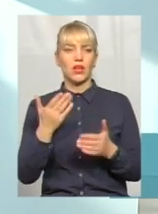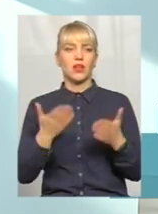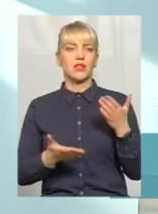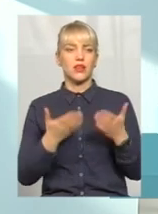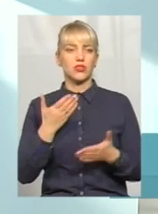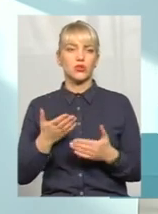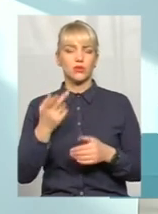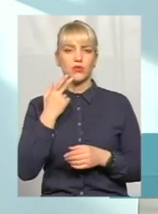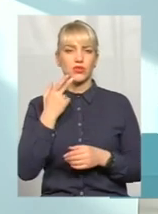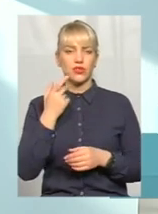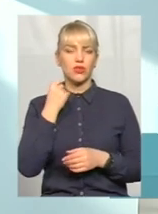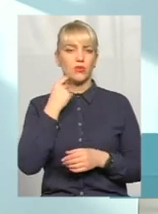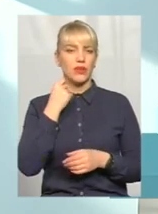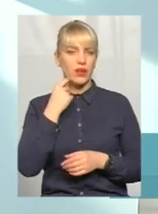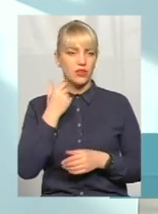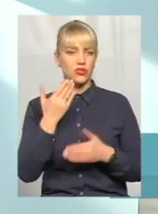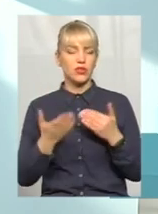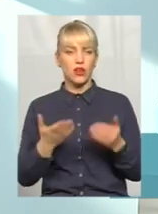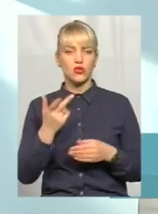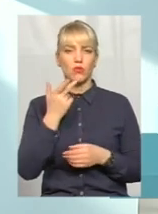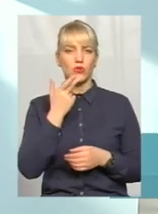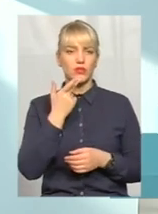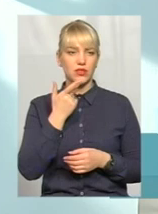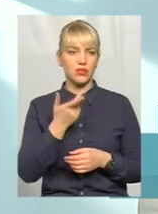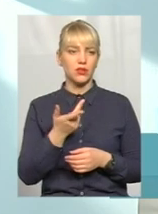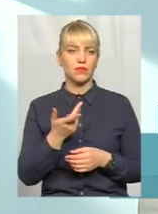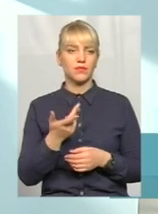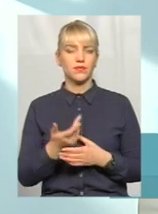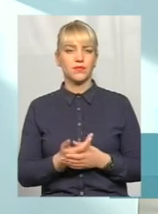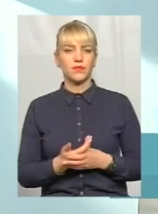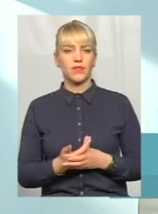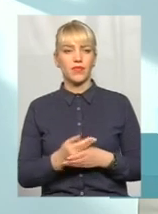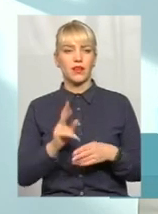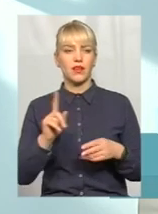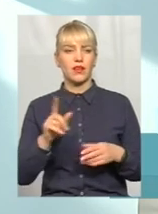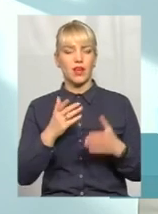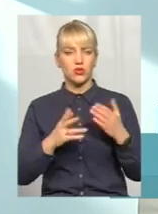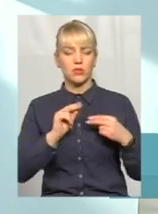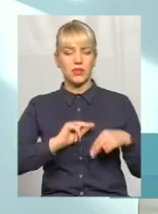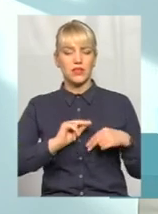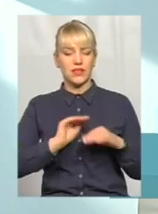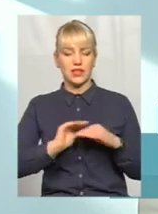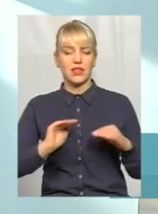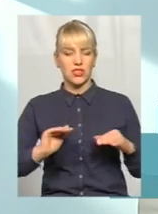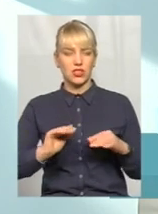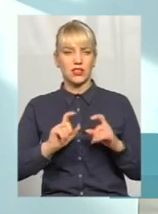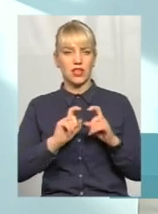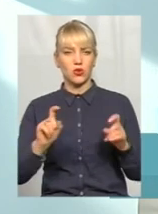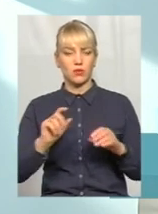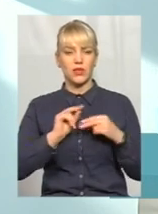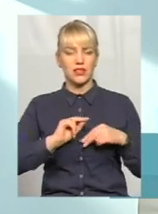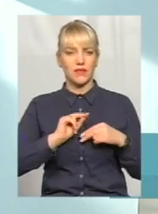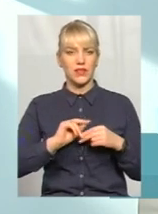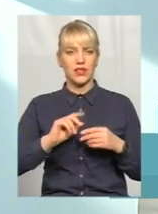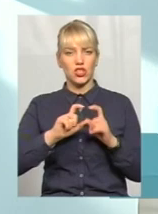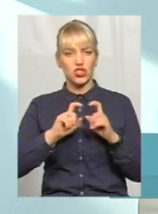якщо постійно пиячать, якщо працівники дитячих садочків, працівники загальноосвітніх